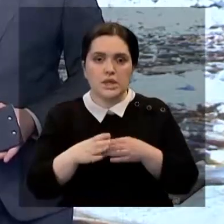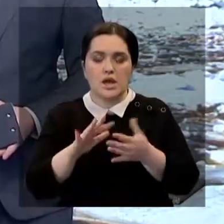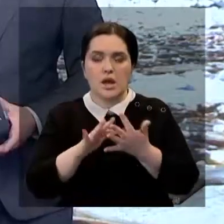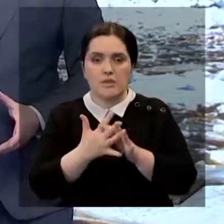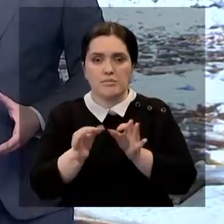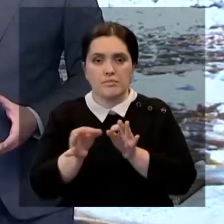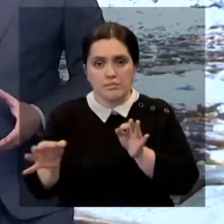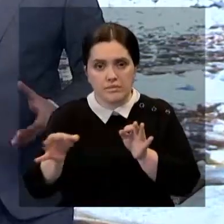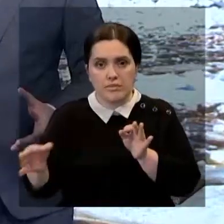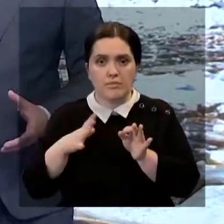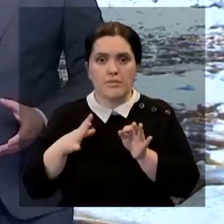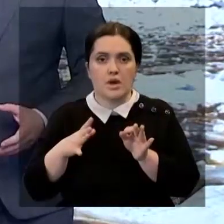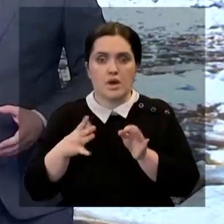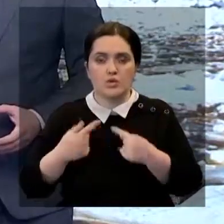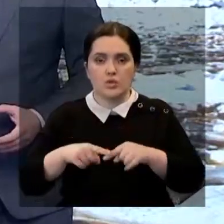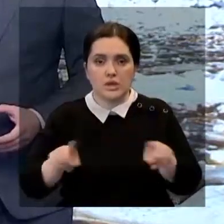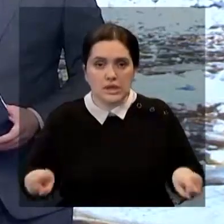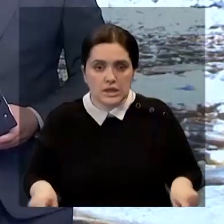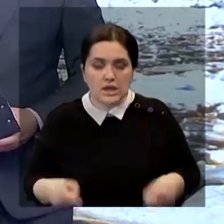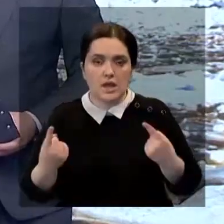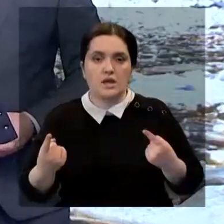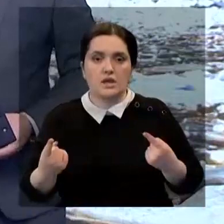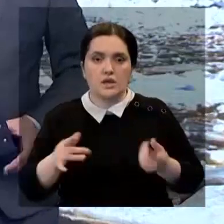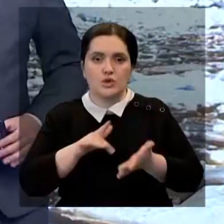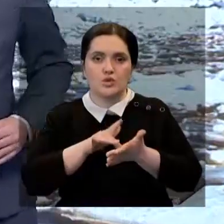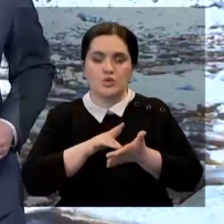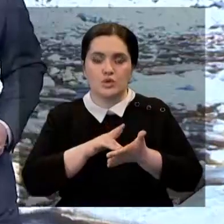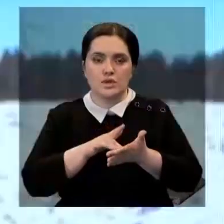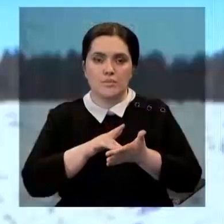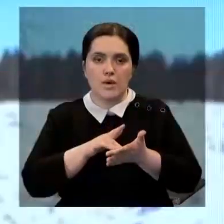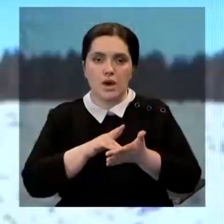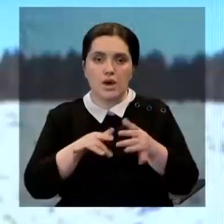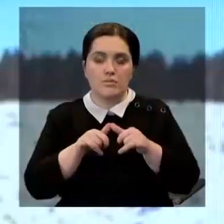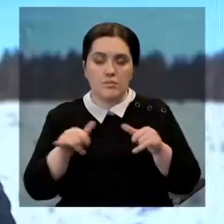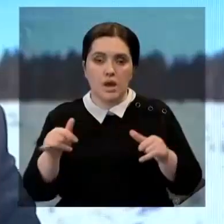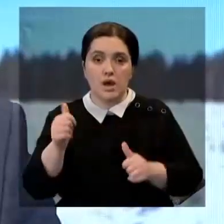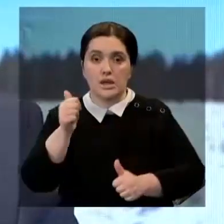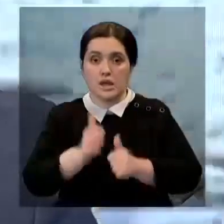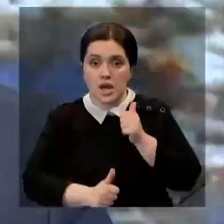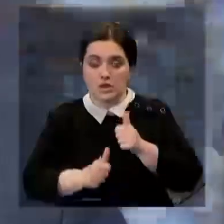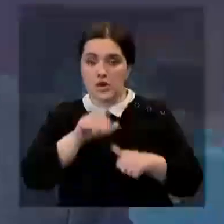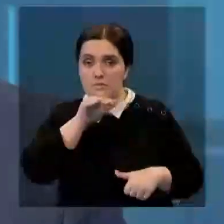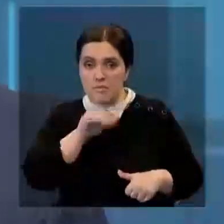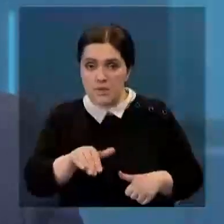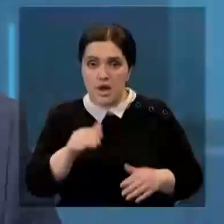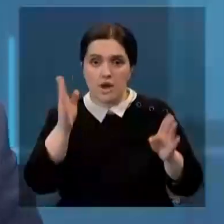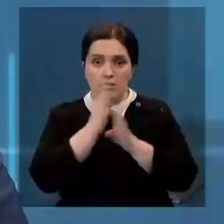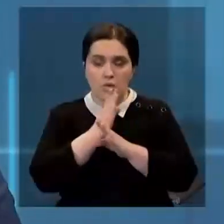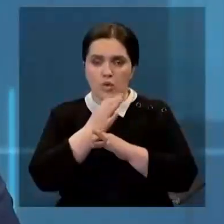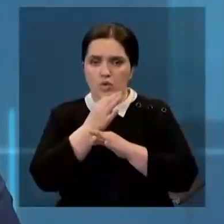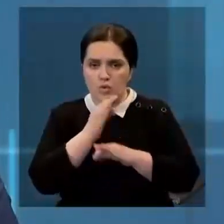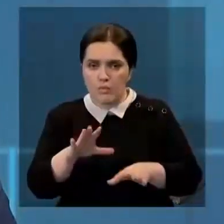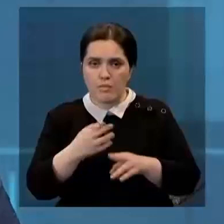пункты, создавали зоны рекреации, расширили сферу туризма. Однако каждый квалифицированный эколог знает, что в любом